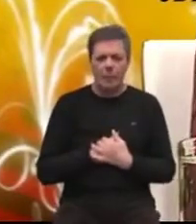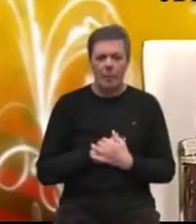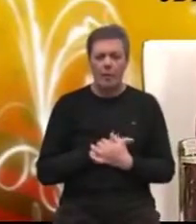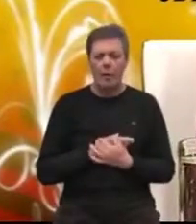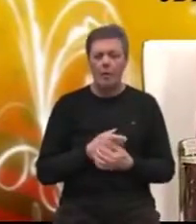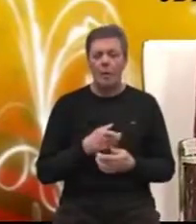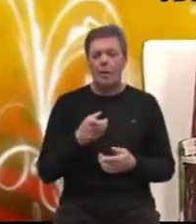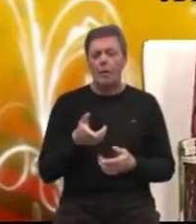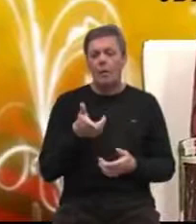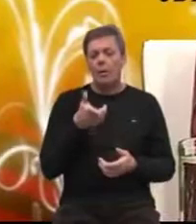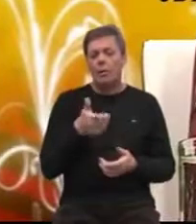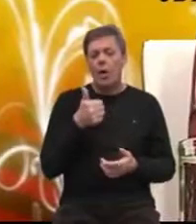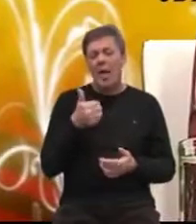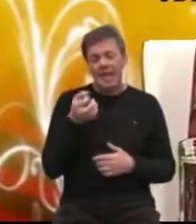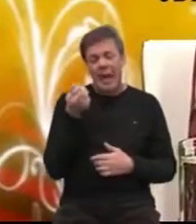To je upravo jedna dobra,